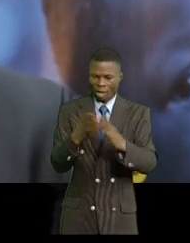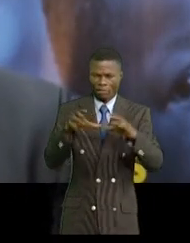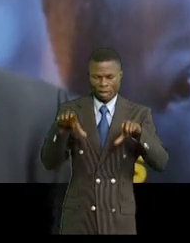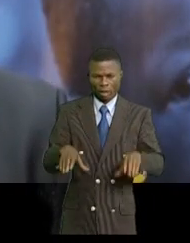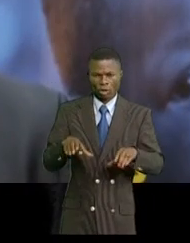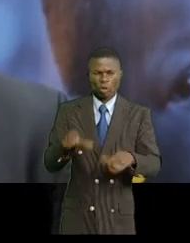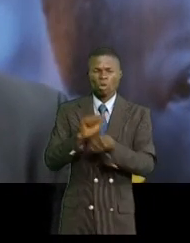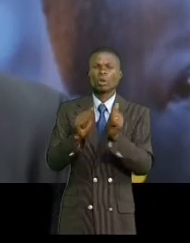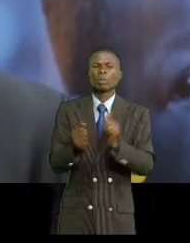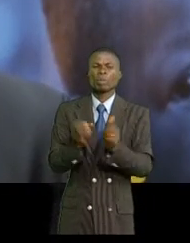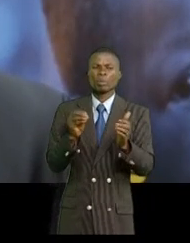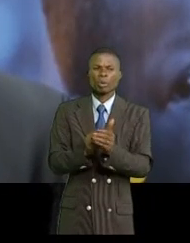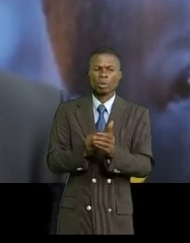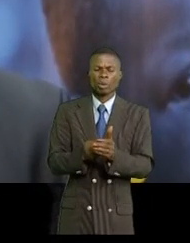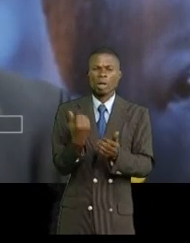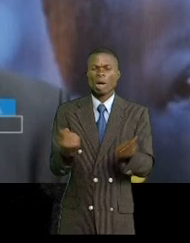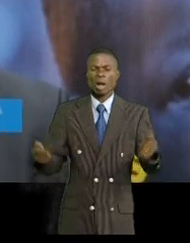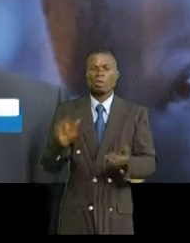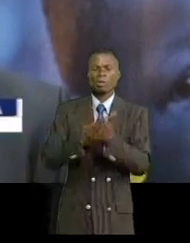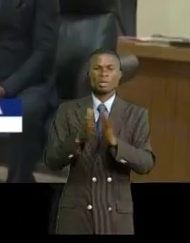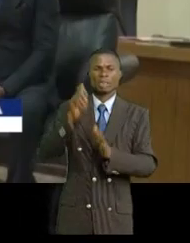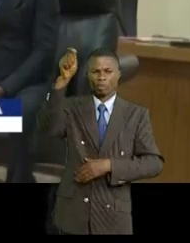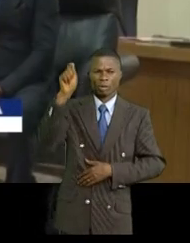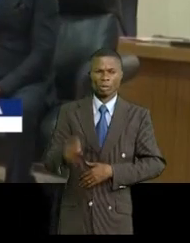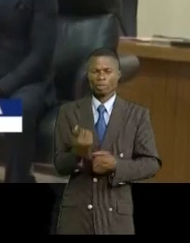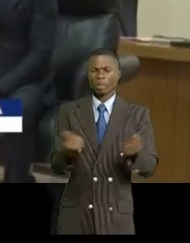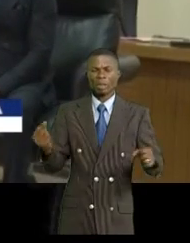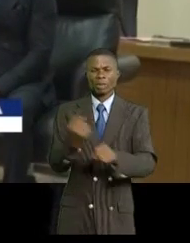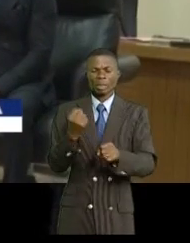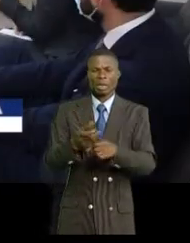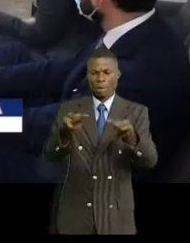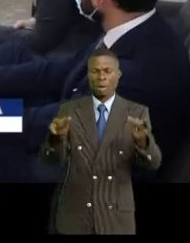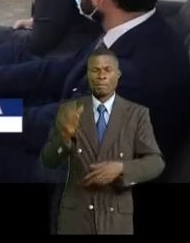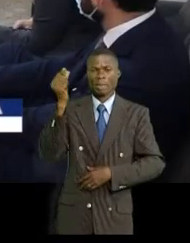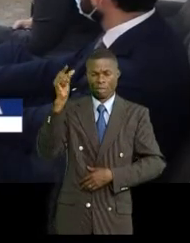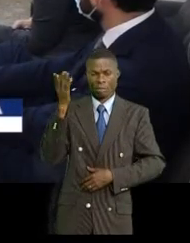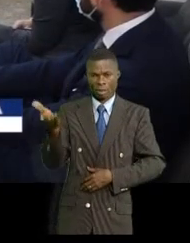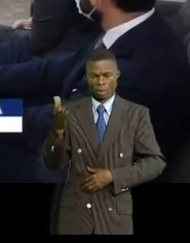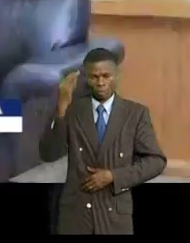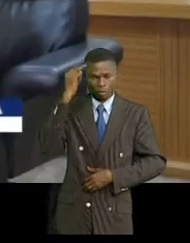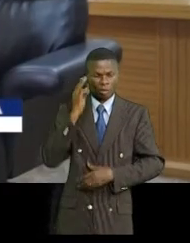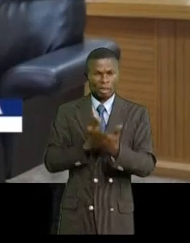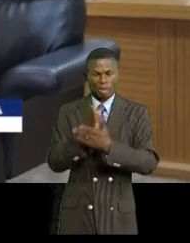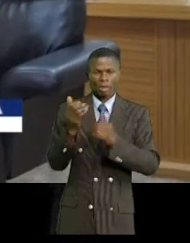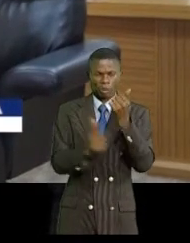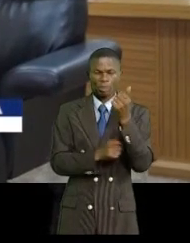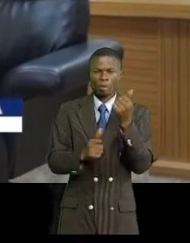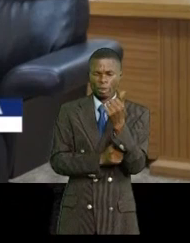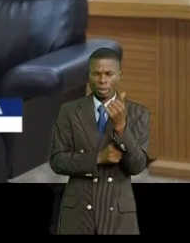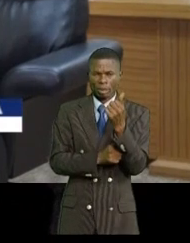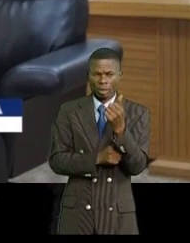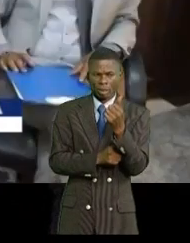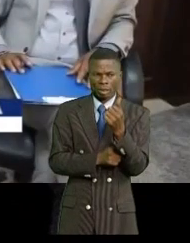aussi la question des enfants soldats et des enfants qui travaillent dans les mines. Le ministre des droits humains met les bouchées doubles